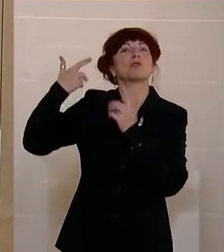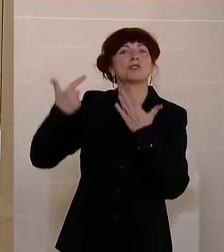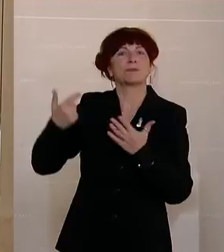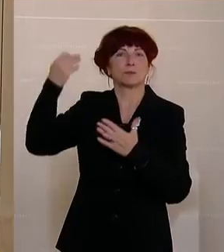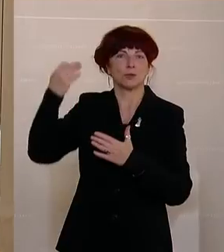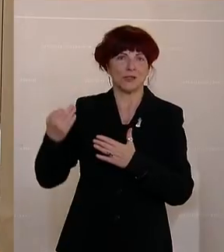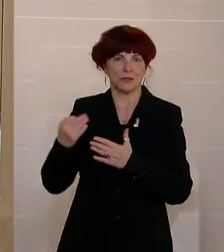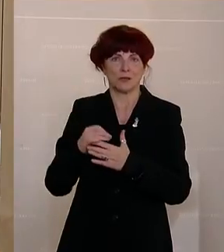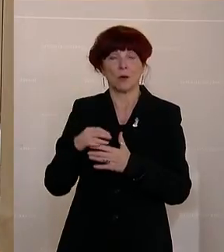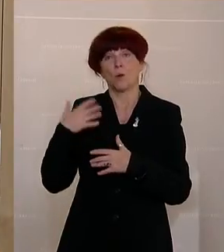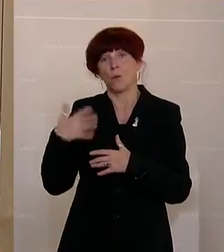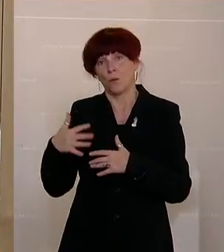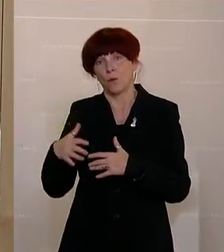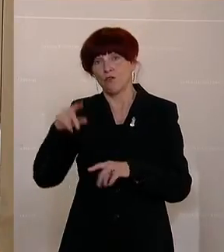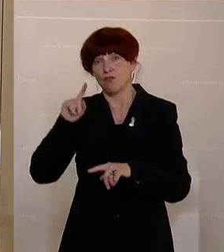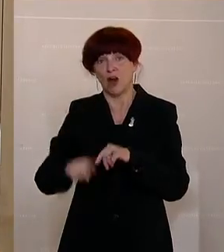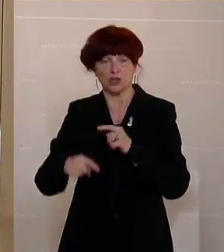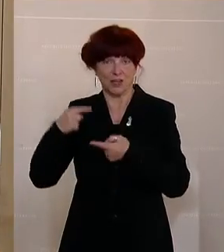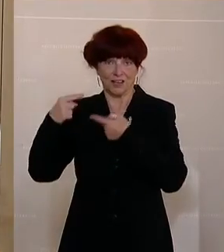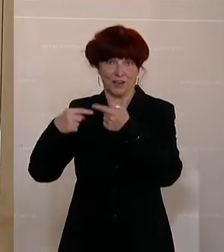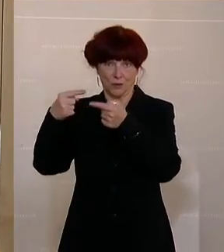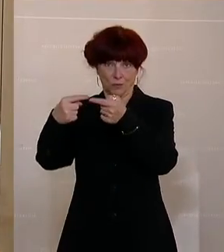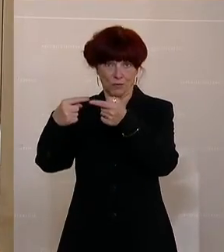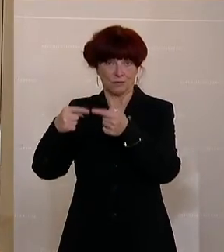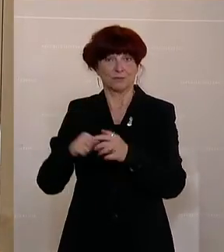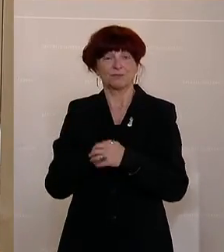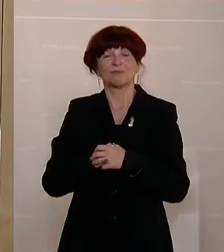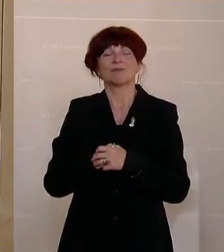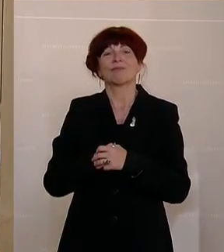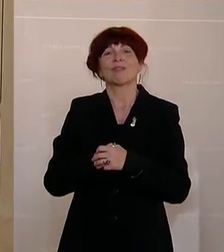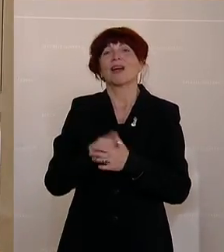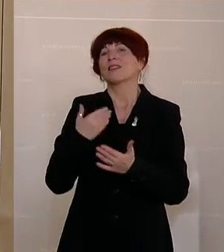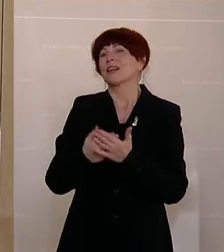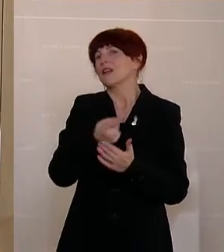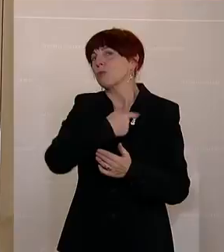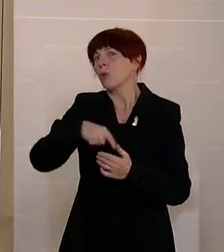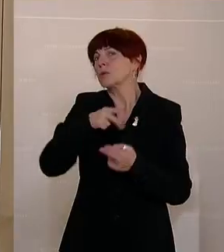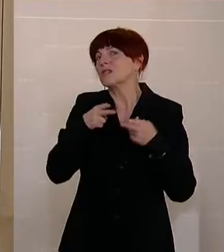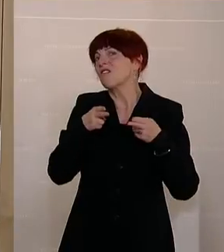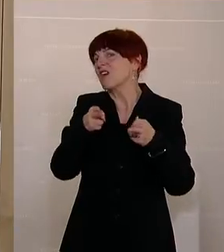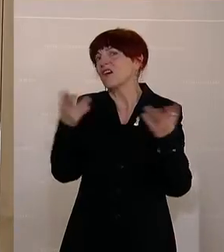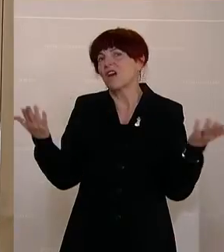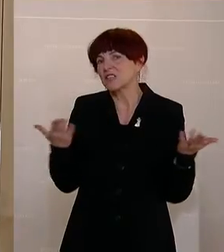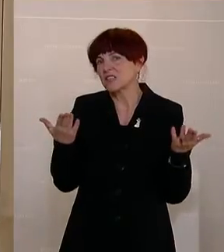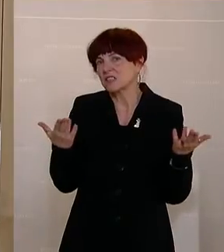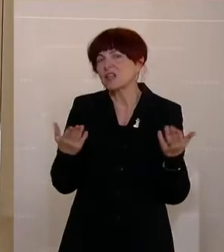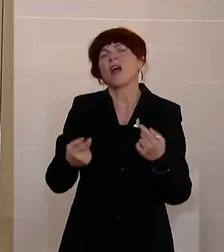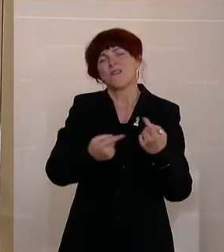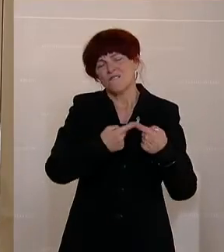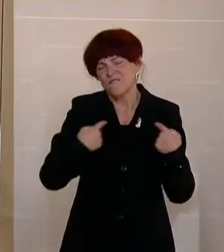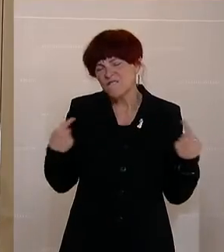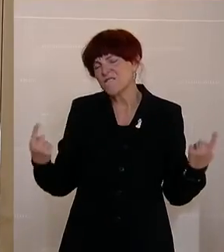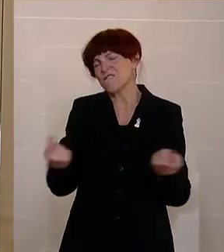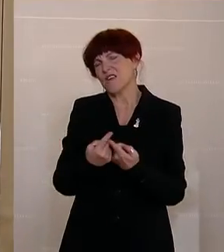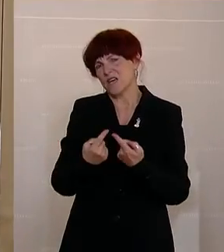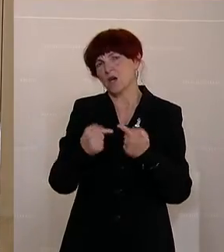in den letzten Jahren. Und was ist daher unser Ansatz? Der Ansatz ist, dass wir, und ich glaube, da sind wir uns alle einig, dass